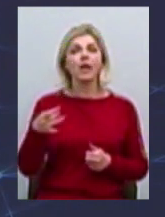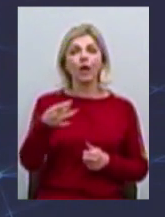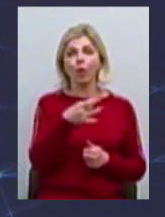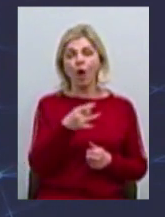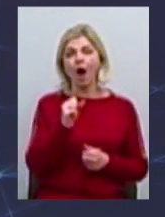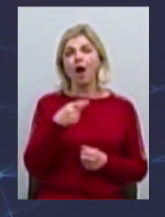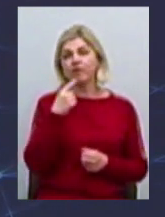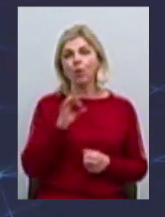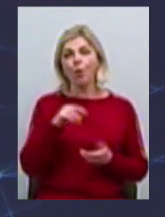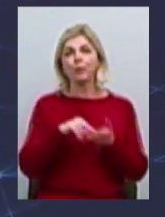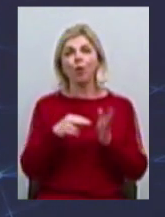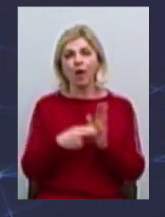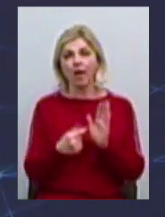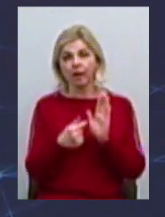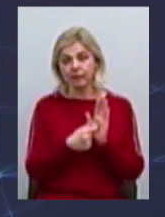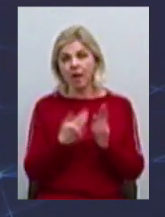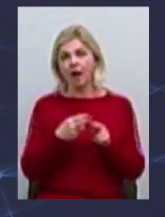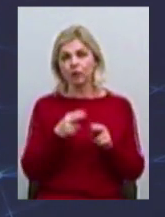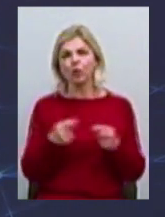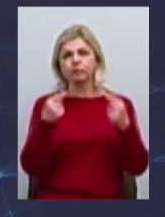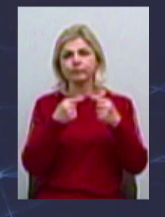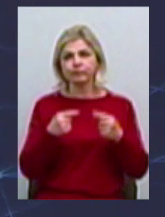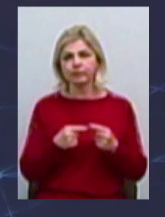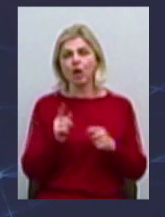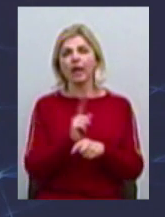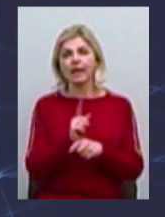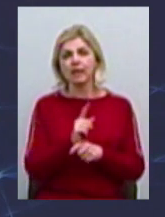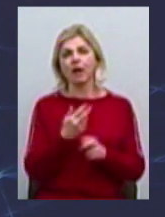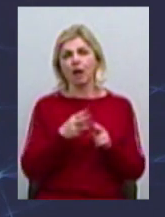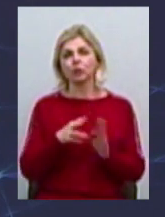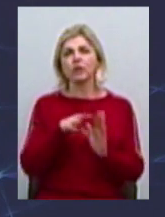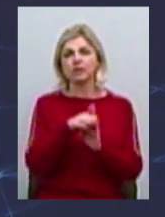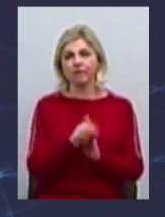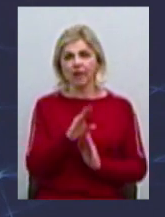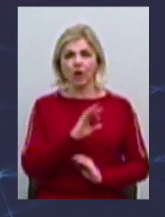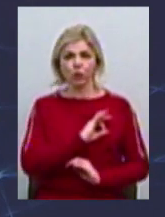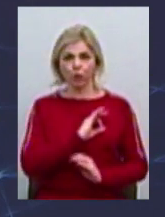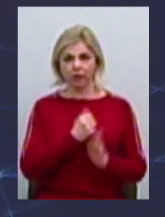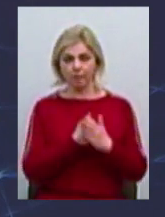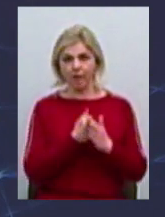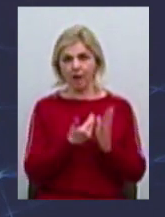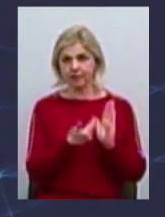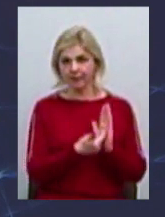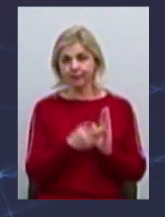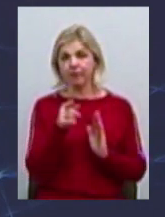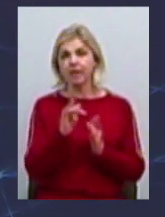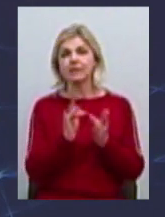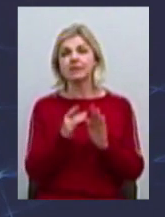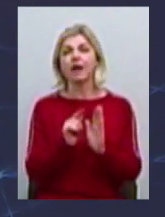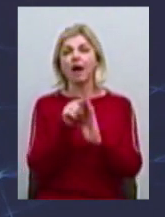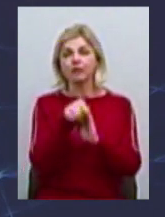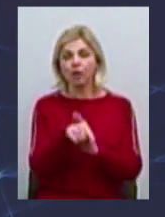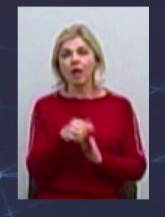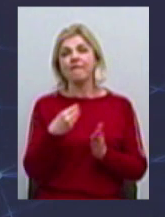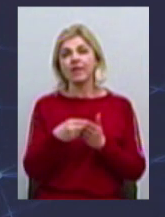проєкт, який відповідає тим критеріям, які закладені в нормативно-правовій базі. Тобто ви заходите на сайт Державної інновації на